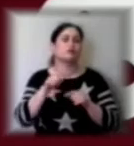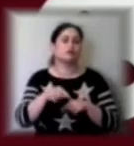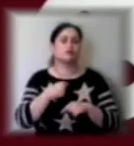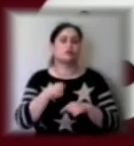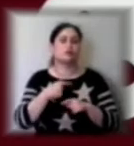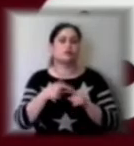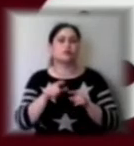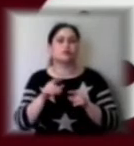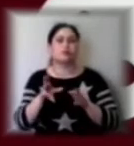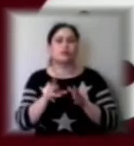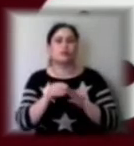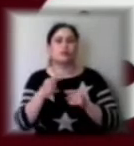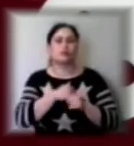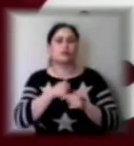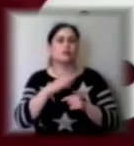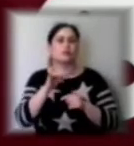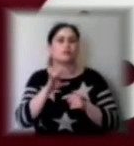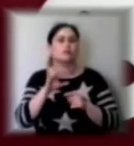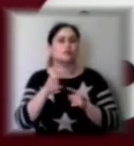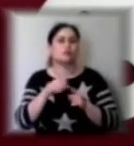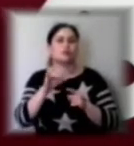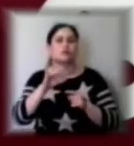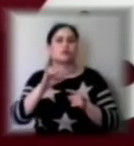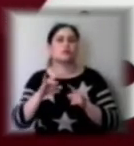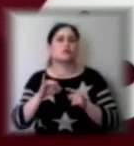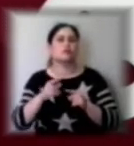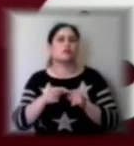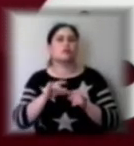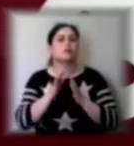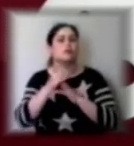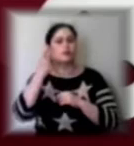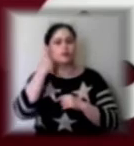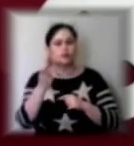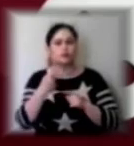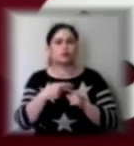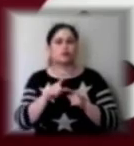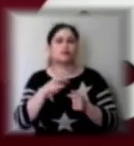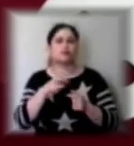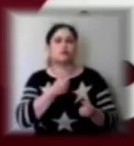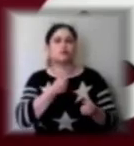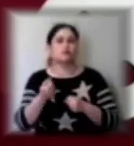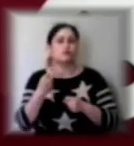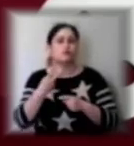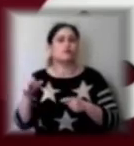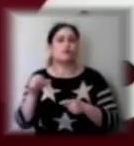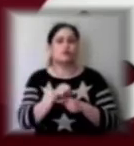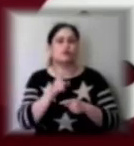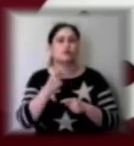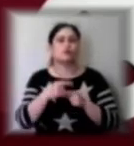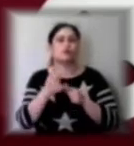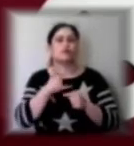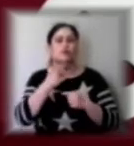голови звернулася, і в усній формі, і попередила секретаря міської ради Олену Борисовну про те, що я затримуся 20